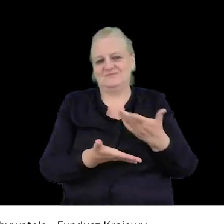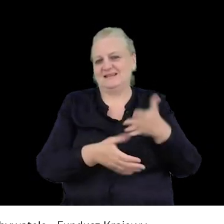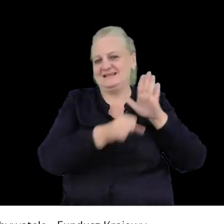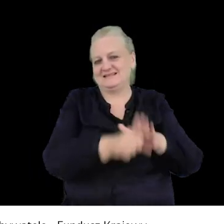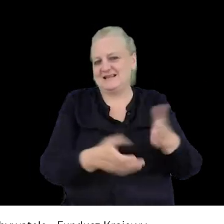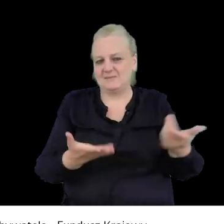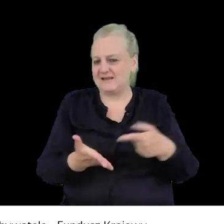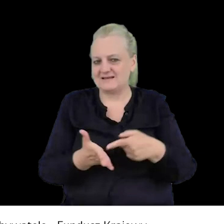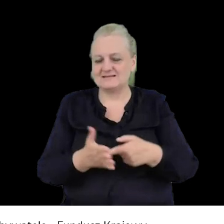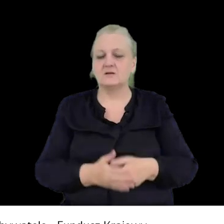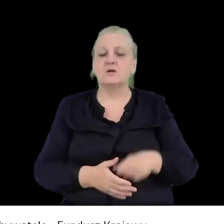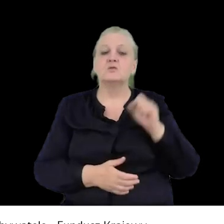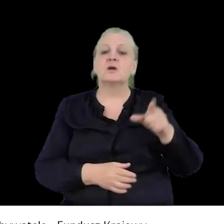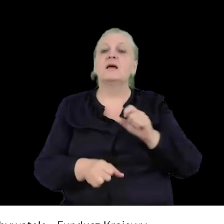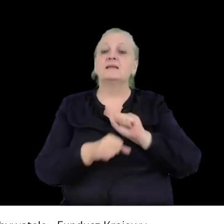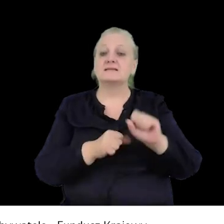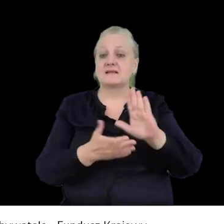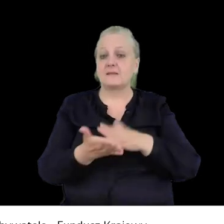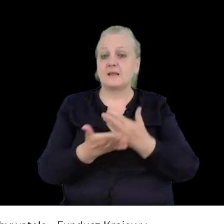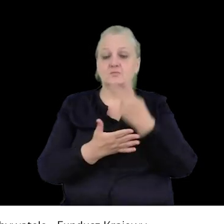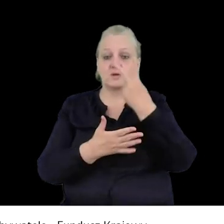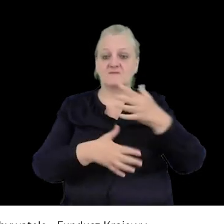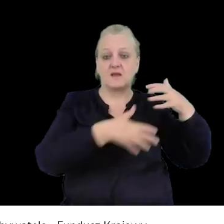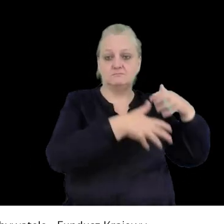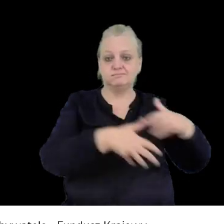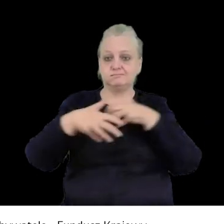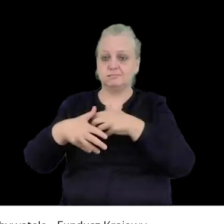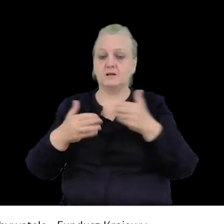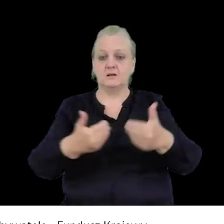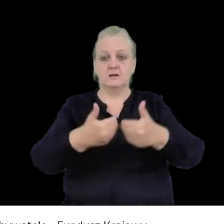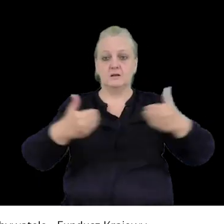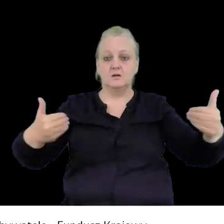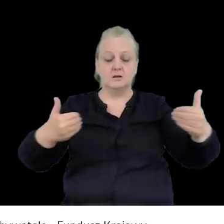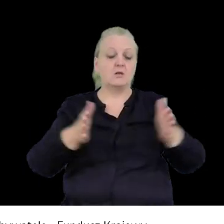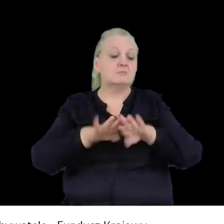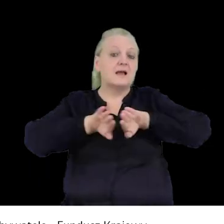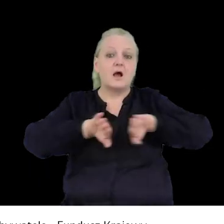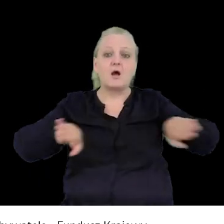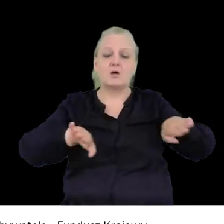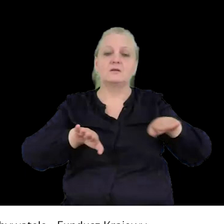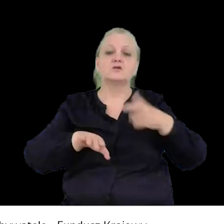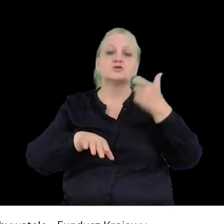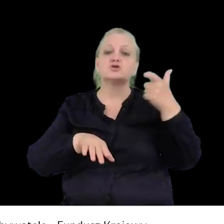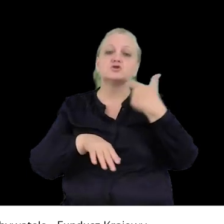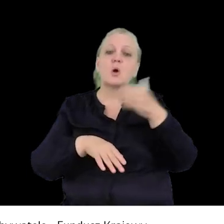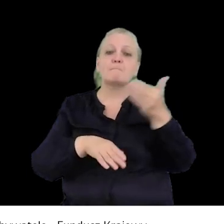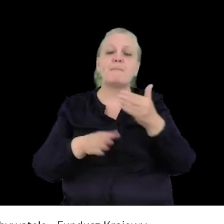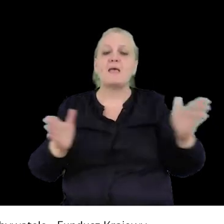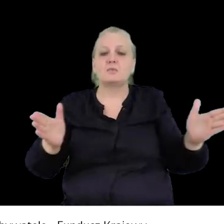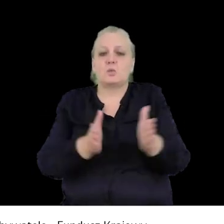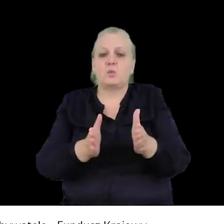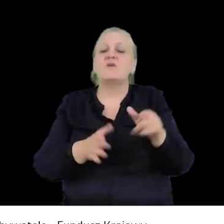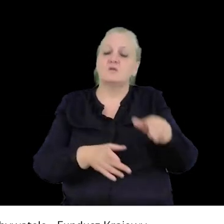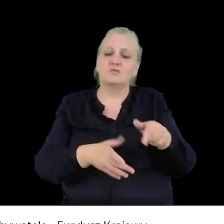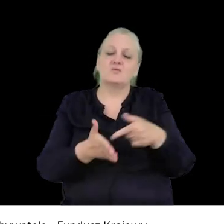to jest to, co występuje w przypadku, kiedy mamy dwie demonstracje zgłoszone w odległości mniejszej niż 100 metrów od siebie. No i to, co już